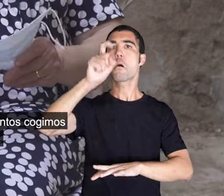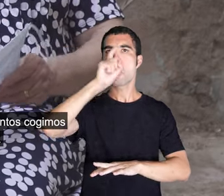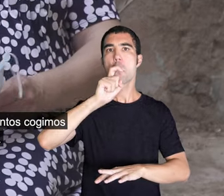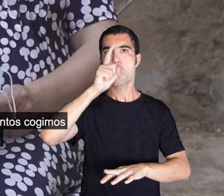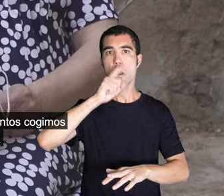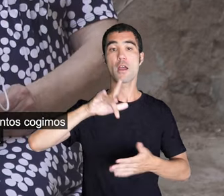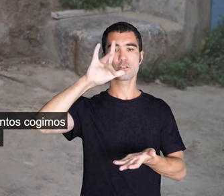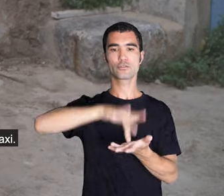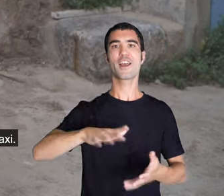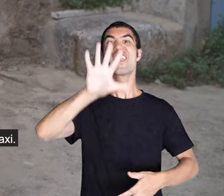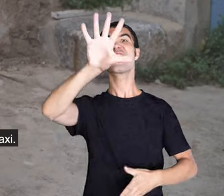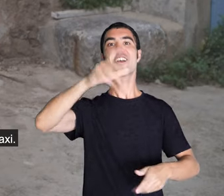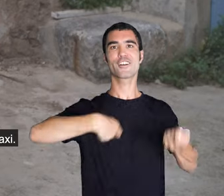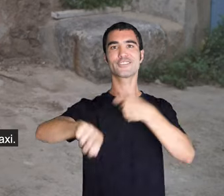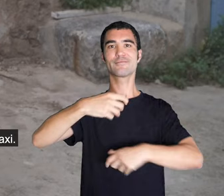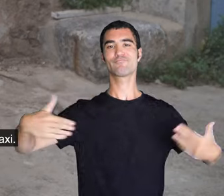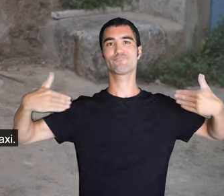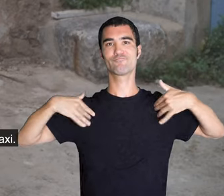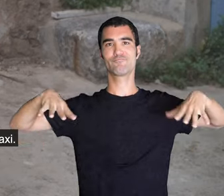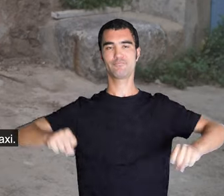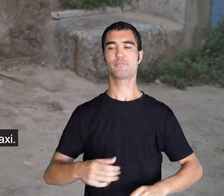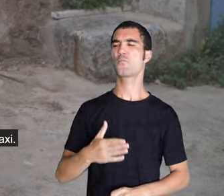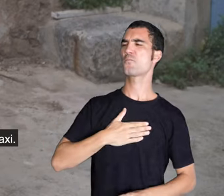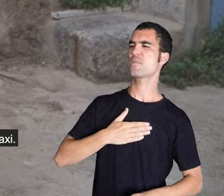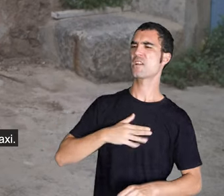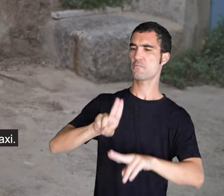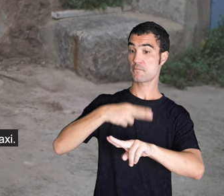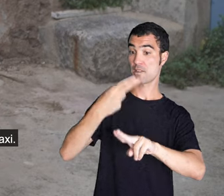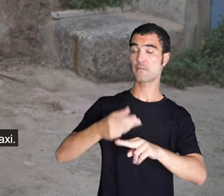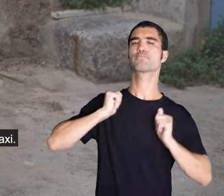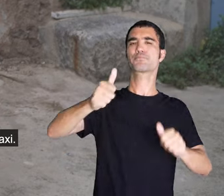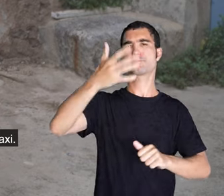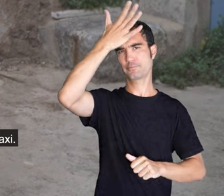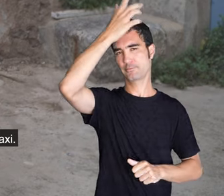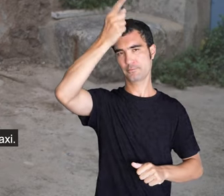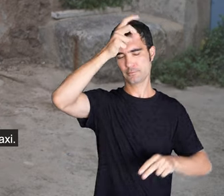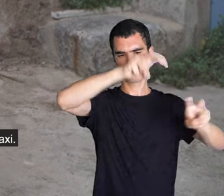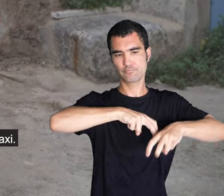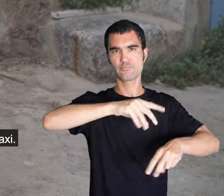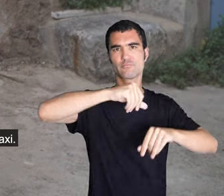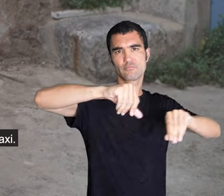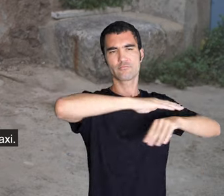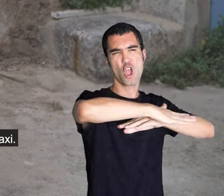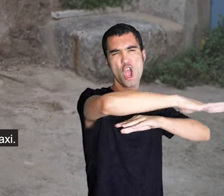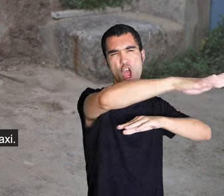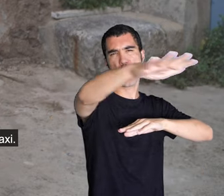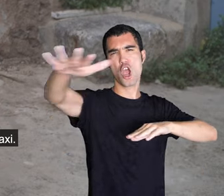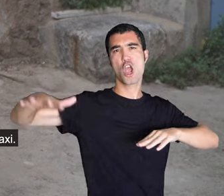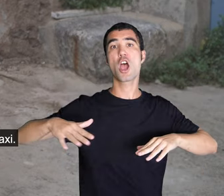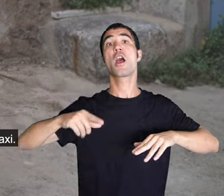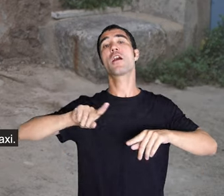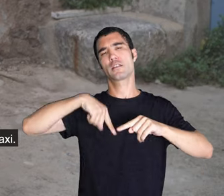vàrem arribar dues cinc tenes. El meu amo era taxista, bé, era pallós, tenien molta terra, i tenen pallacia.